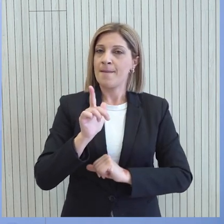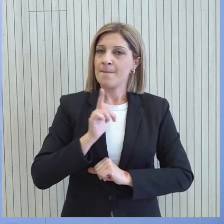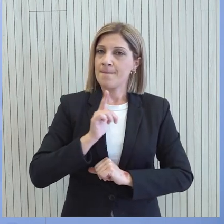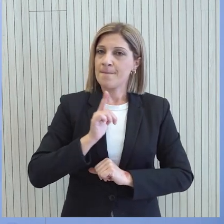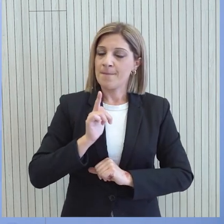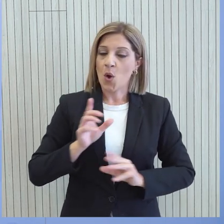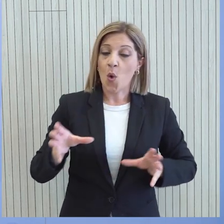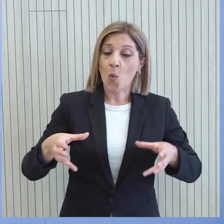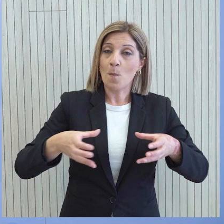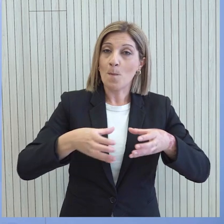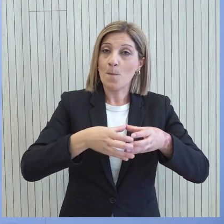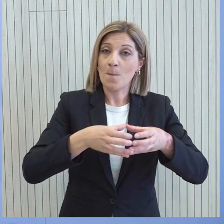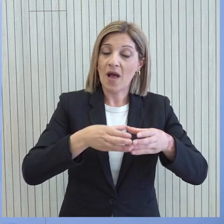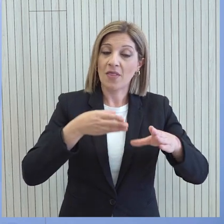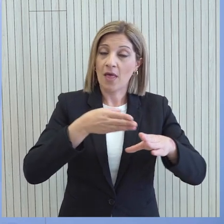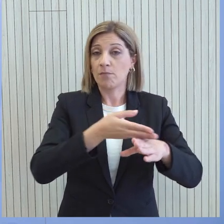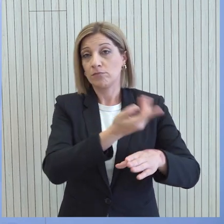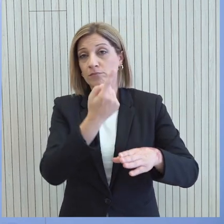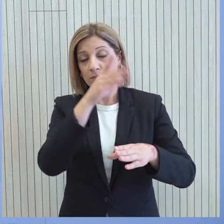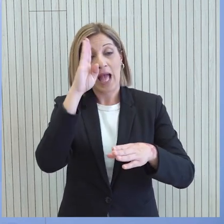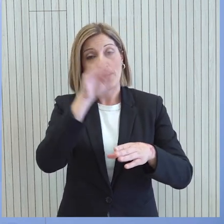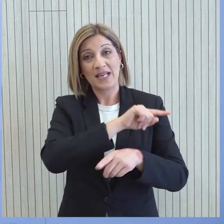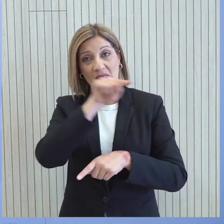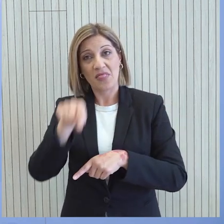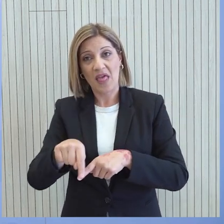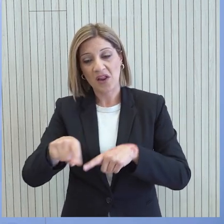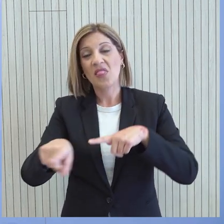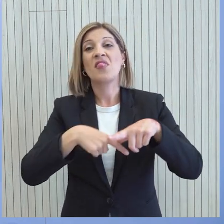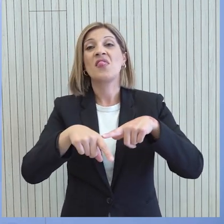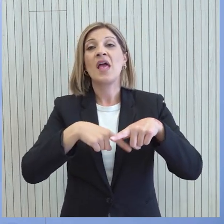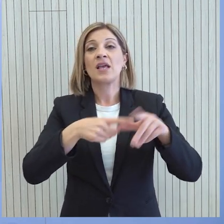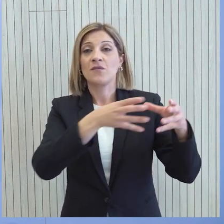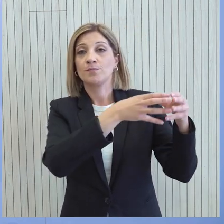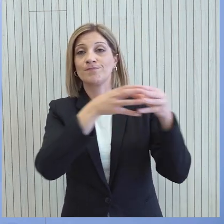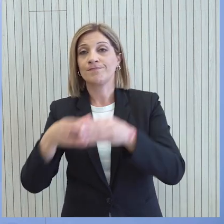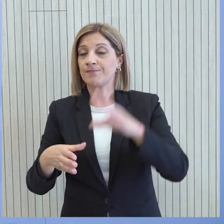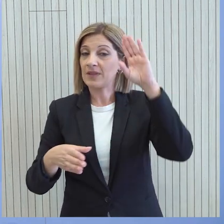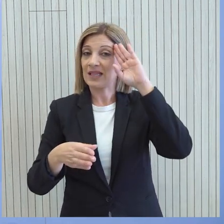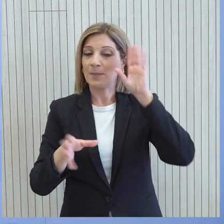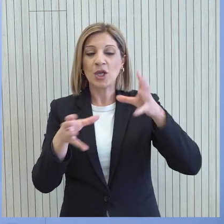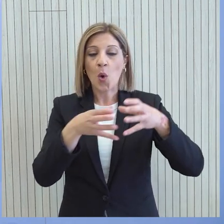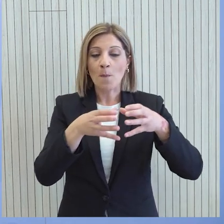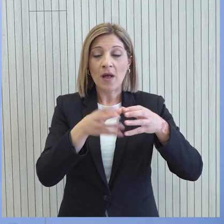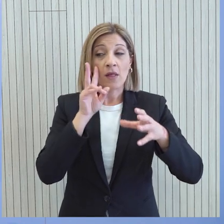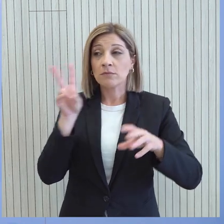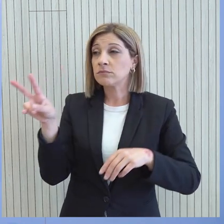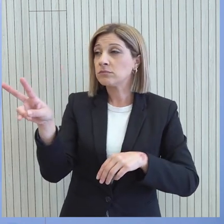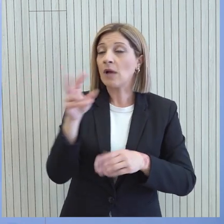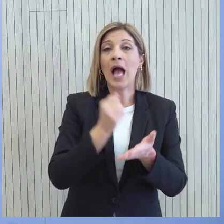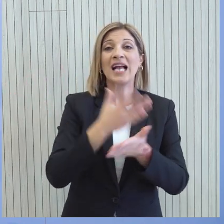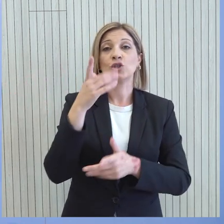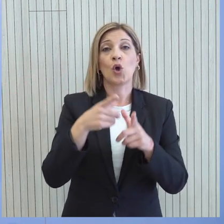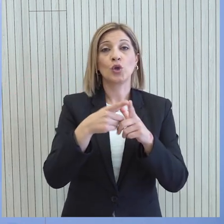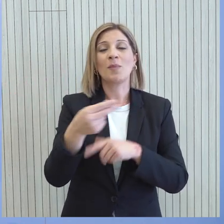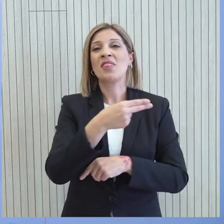ομάδα τεχνοκρατών να επισκεφτεί την χώρα μας μάλλον εντός Δεκεμβρίου για τις τελικές αξιολογήσεις και οι εκτιμήσεις είναι ότι